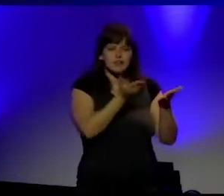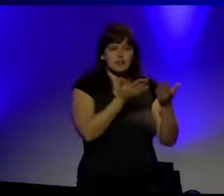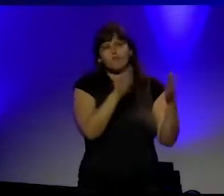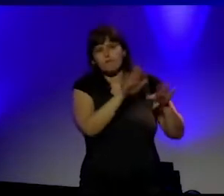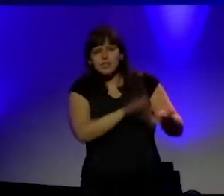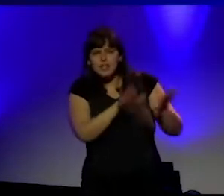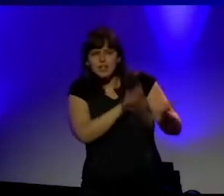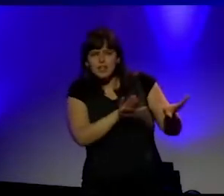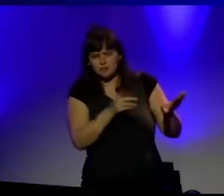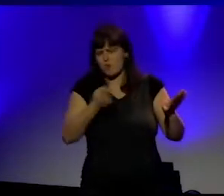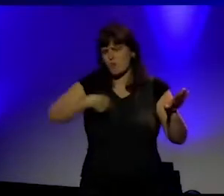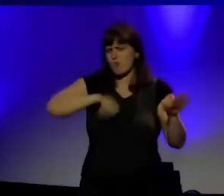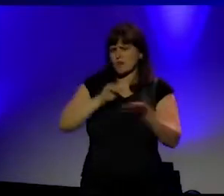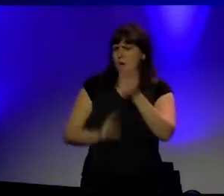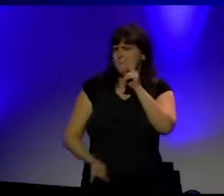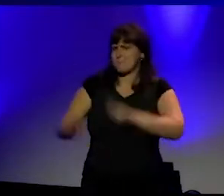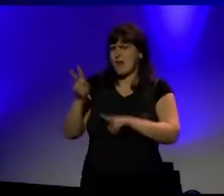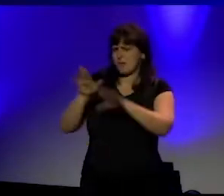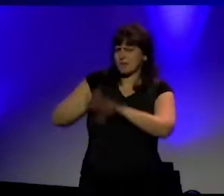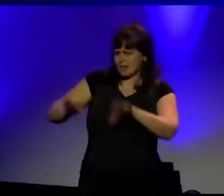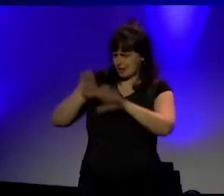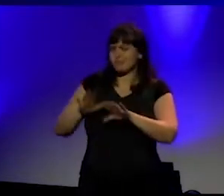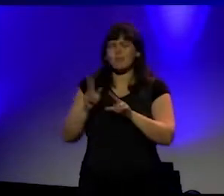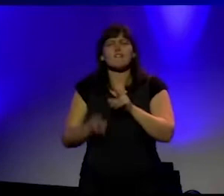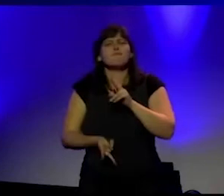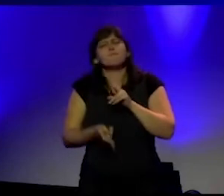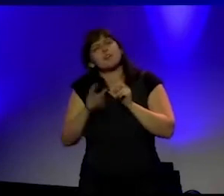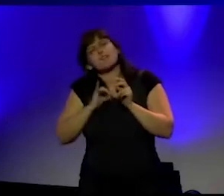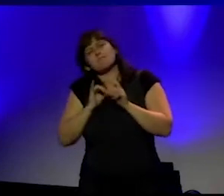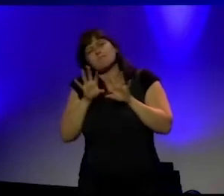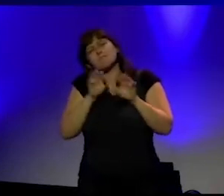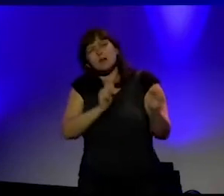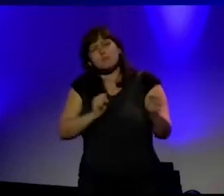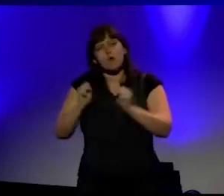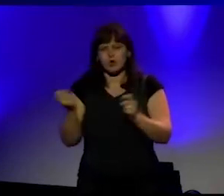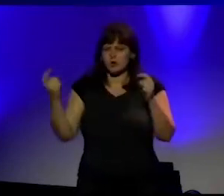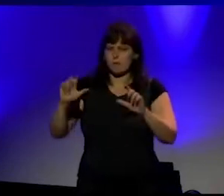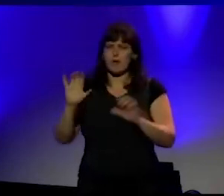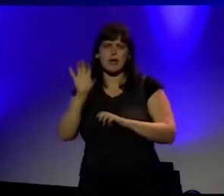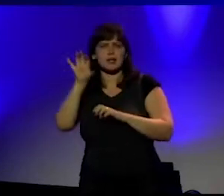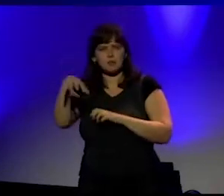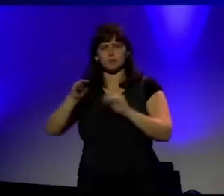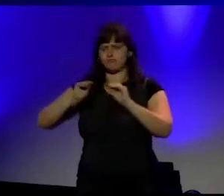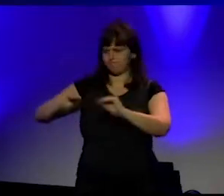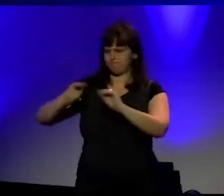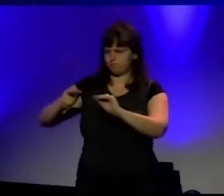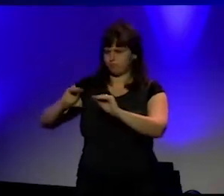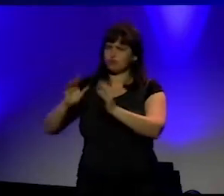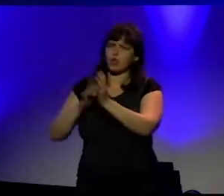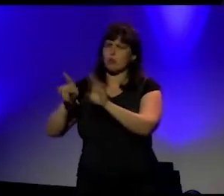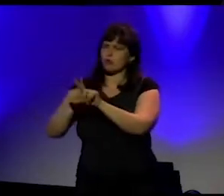van onze onderwijsactiviteiten op de campus zelf te organiseren, waarom die lijn dan niet doortrekken voor een academische opening.